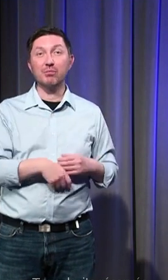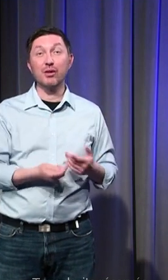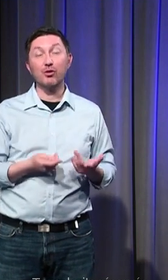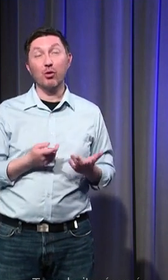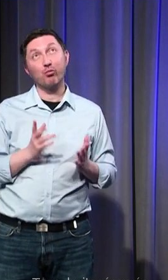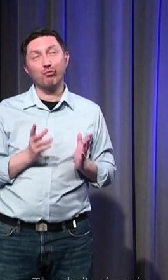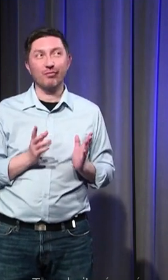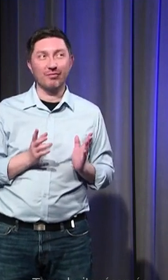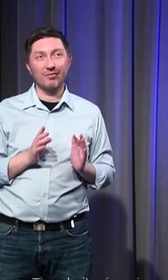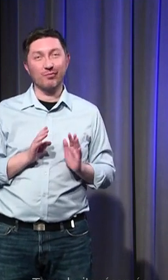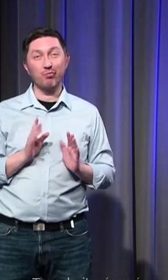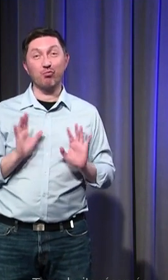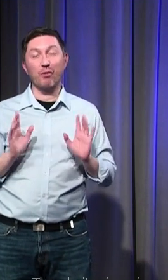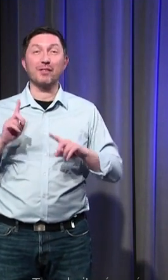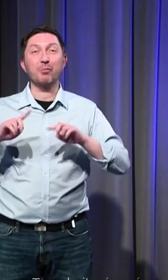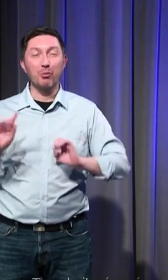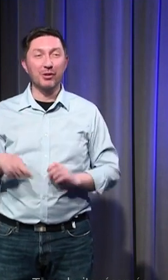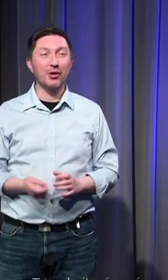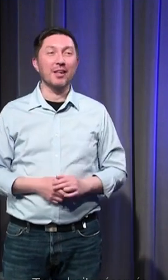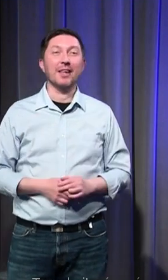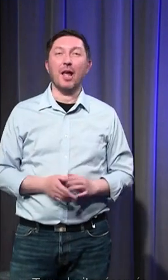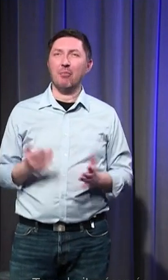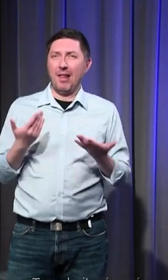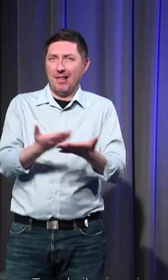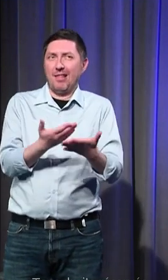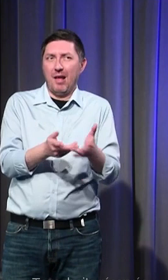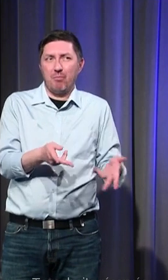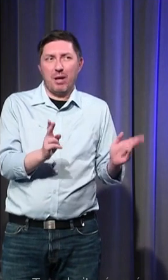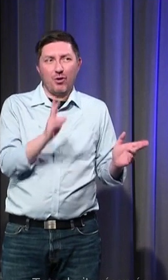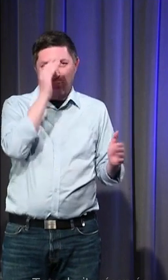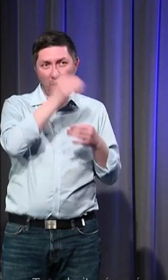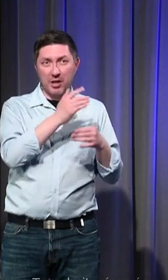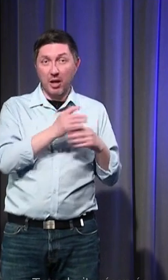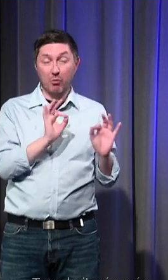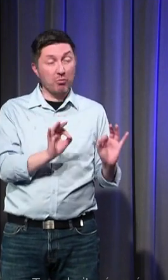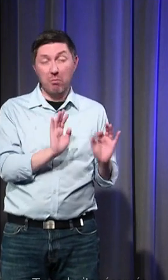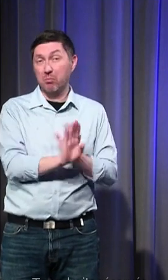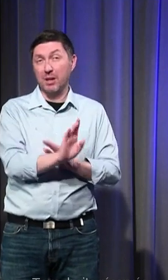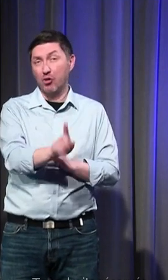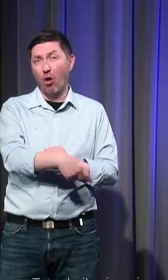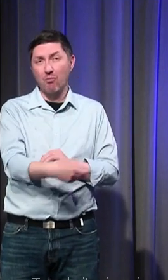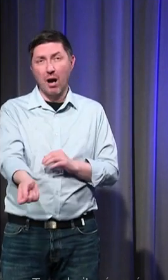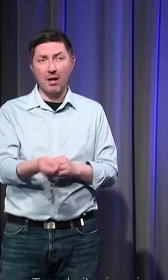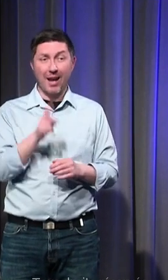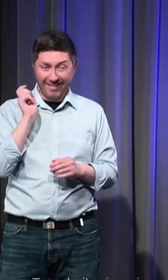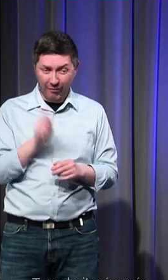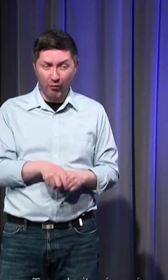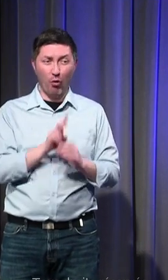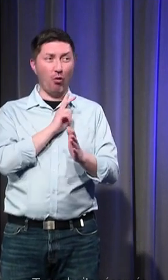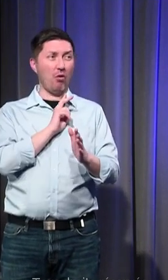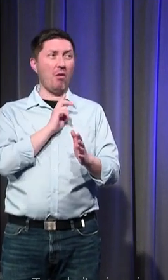alors qu'au contraire là on est dans des tonalités de discours dans des registres où il faut que